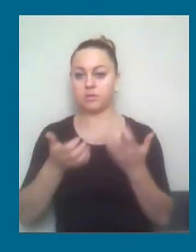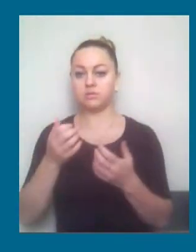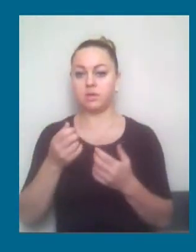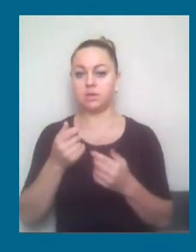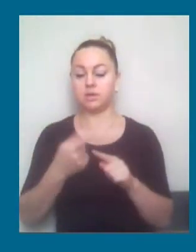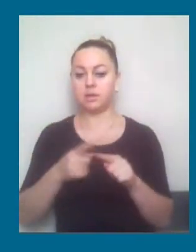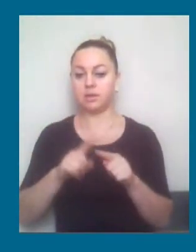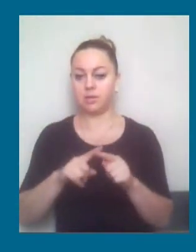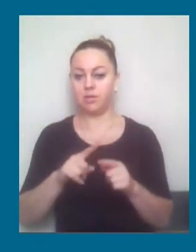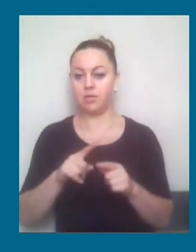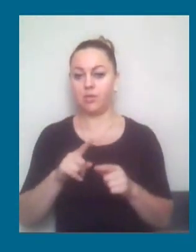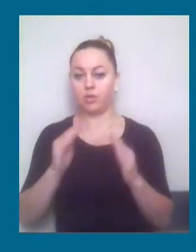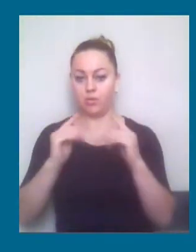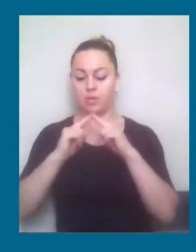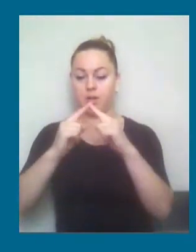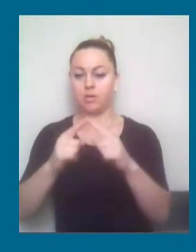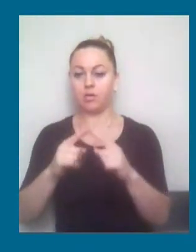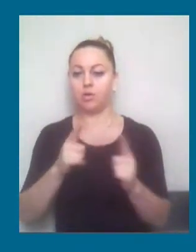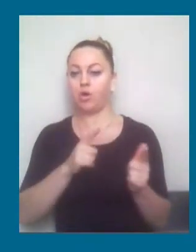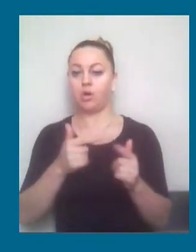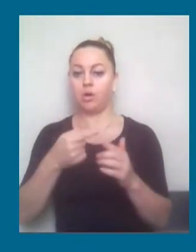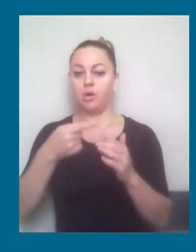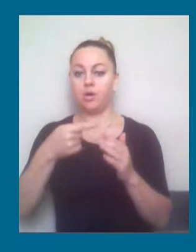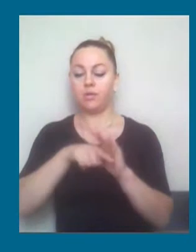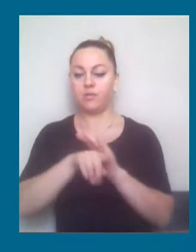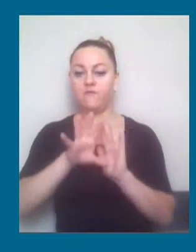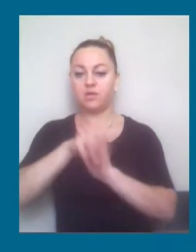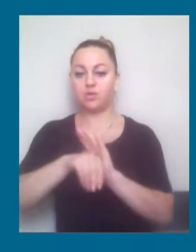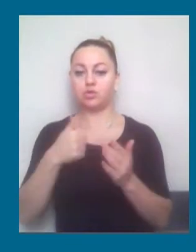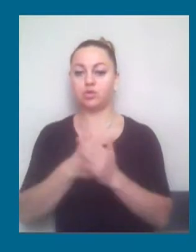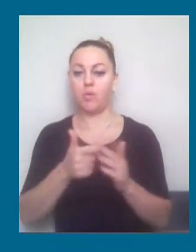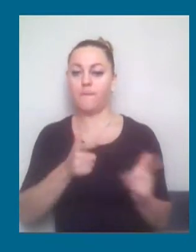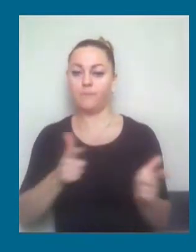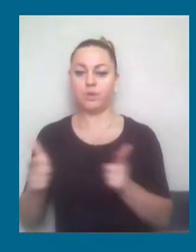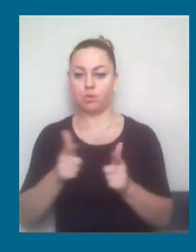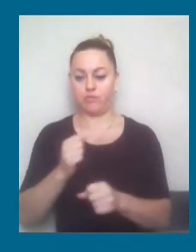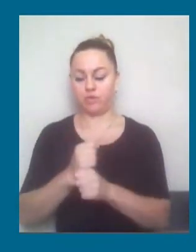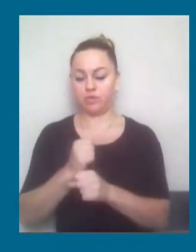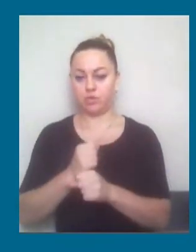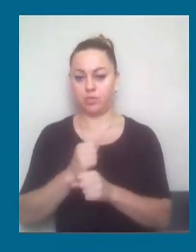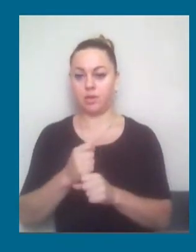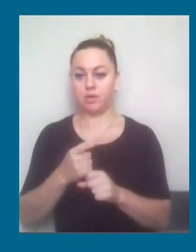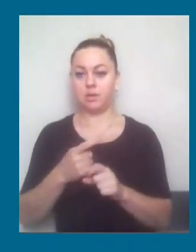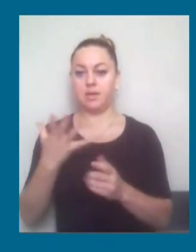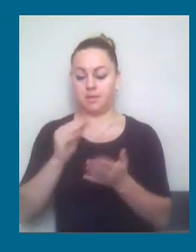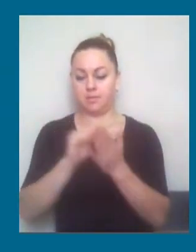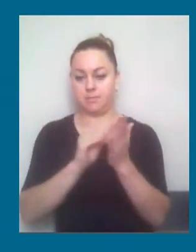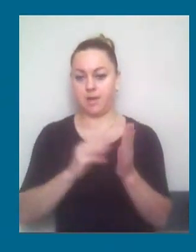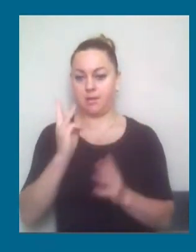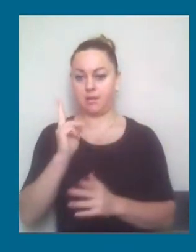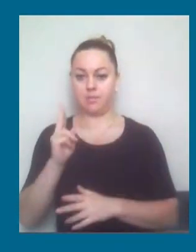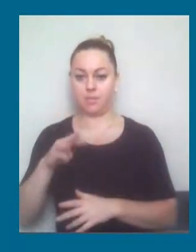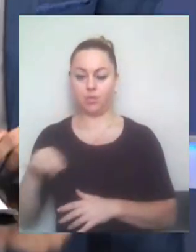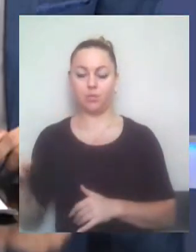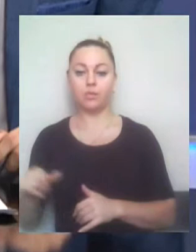до підготовчих робіт. Перелік цих робіт визначений Кабміном. Тому трактувати законодавство на